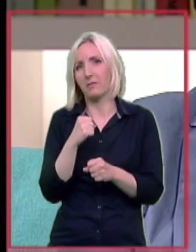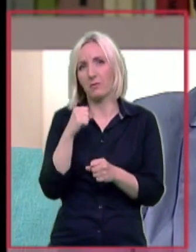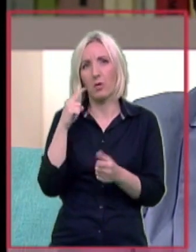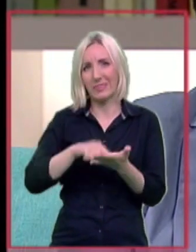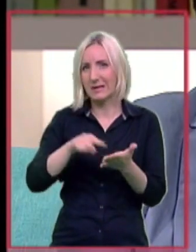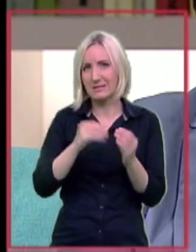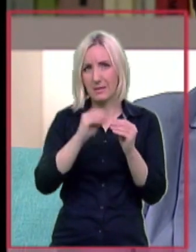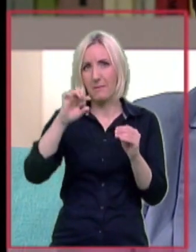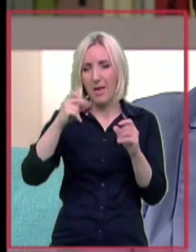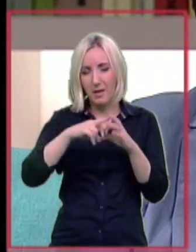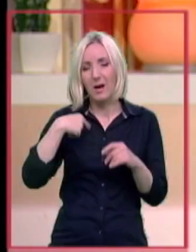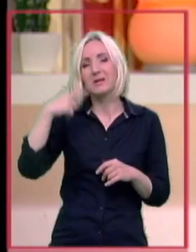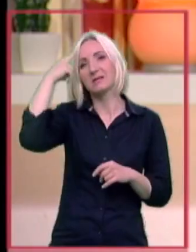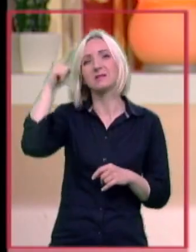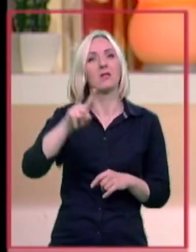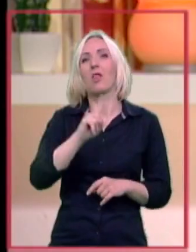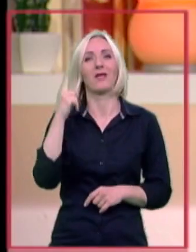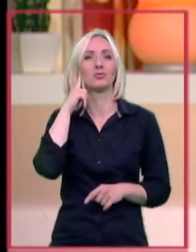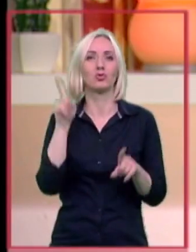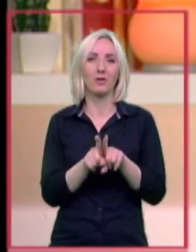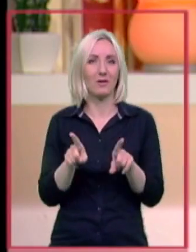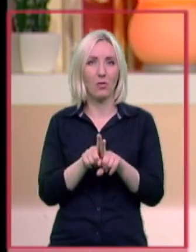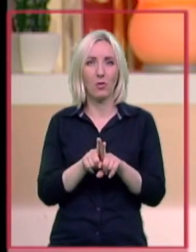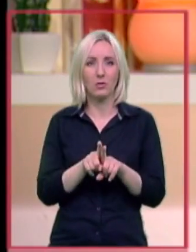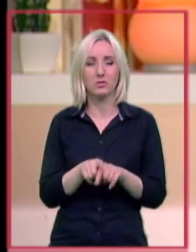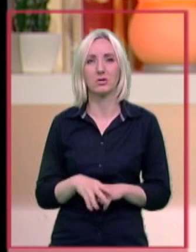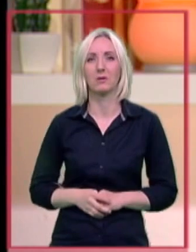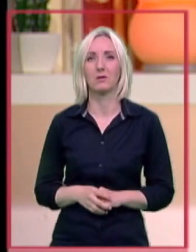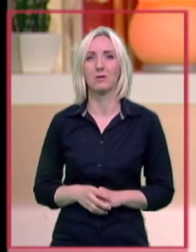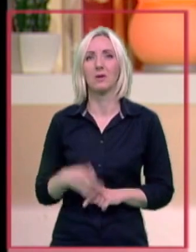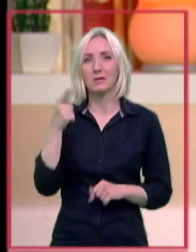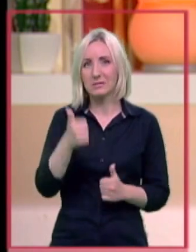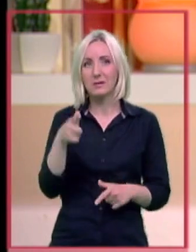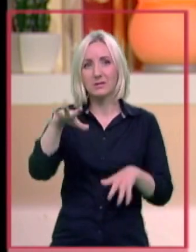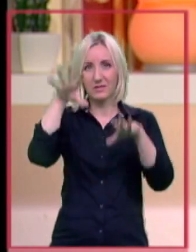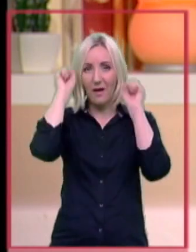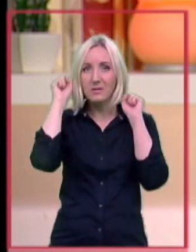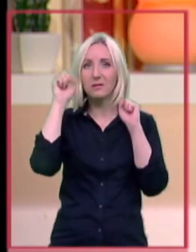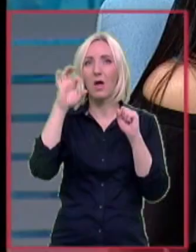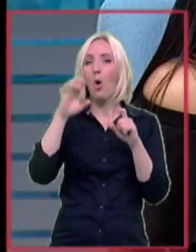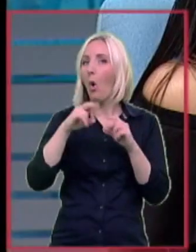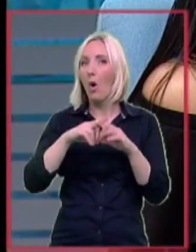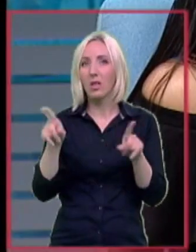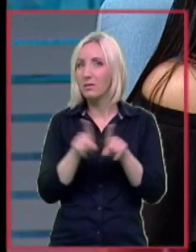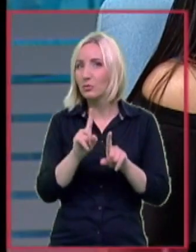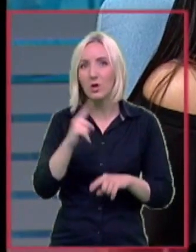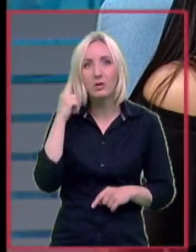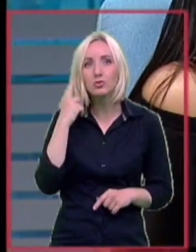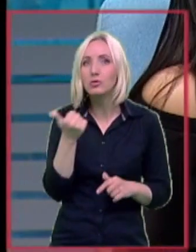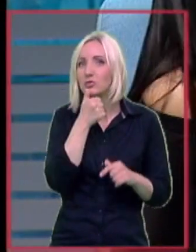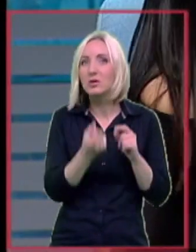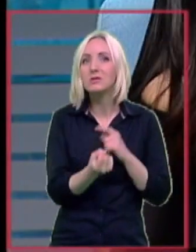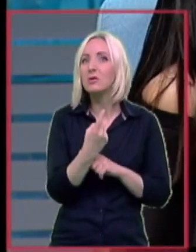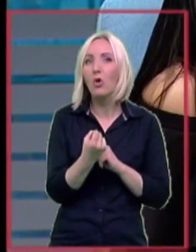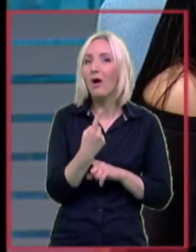stvari i ona ne čuje. I sad vas potpuno logično pitam, kada shvatite da i Olja ne čuje, šta u tom trenutku se